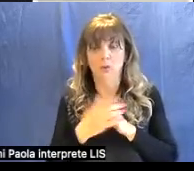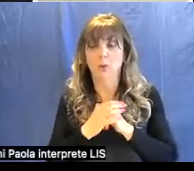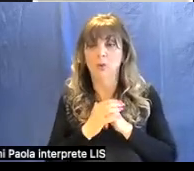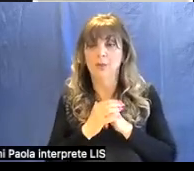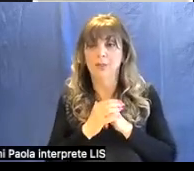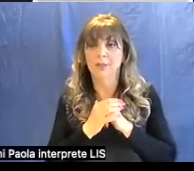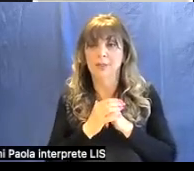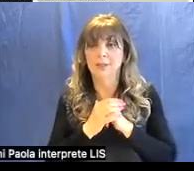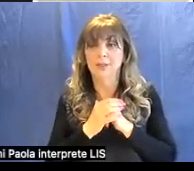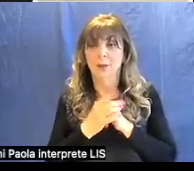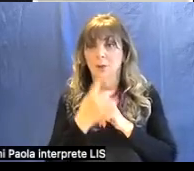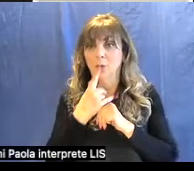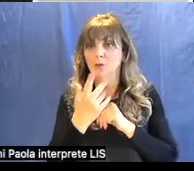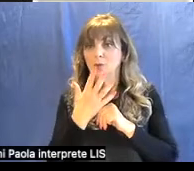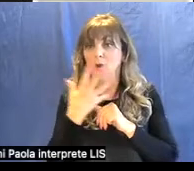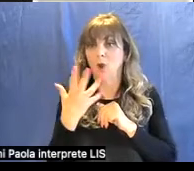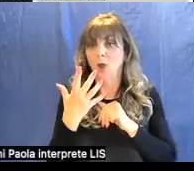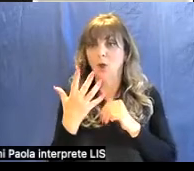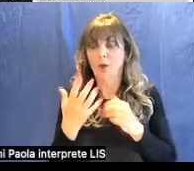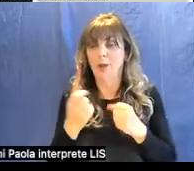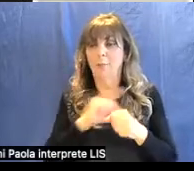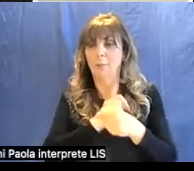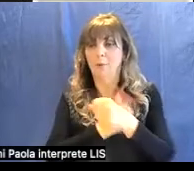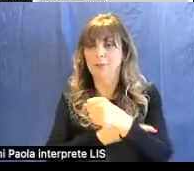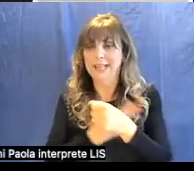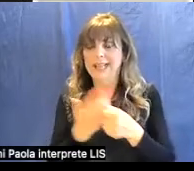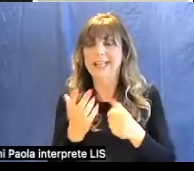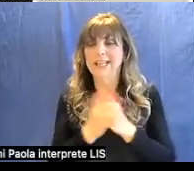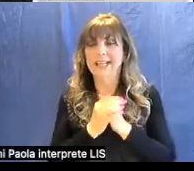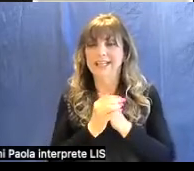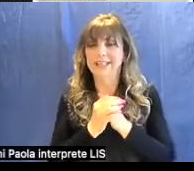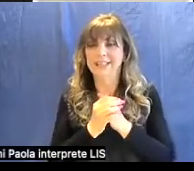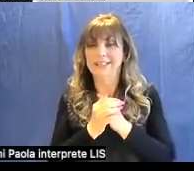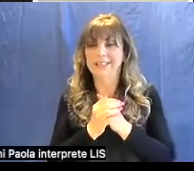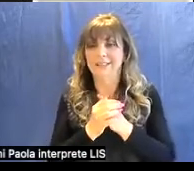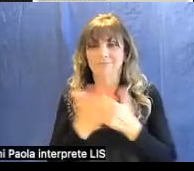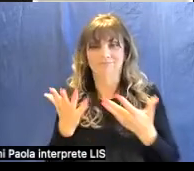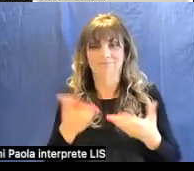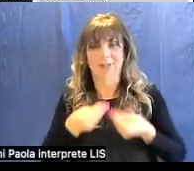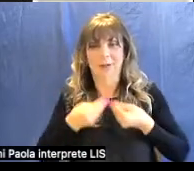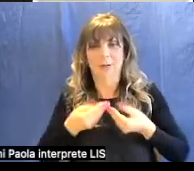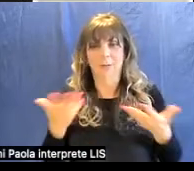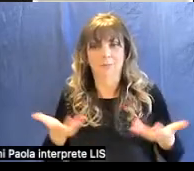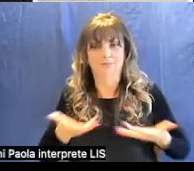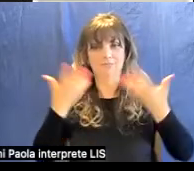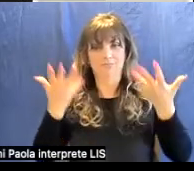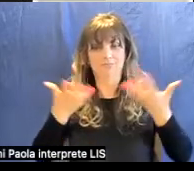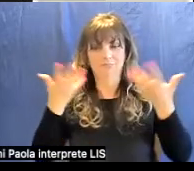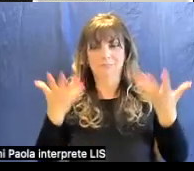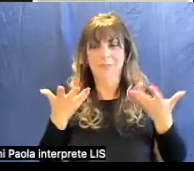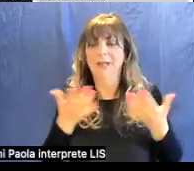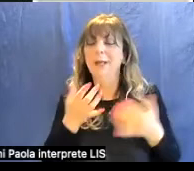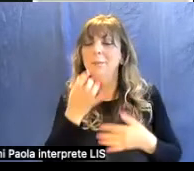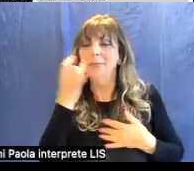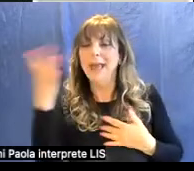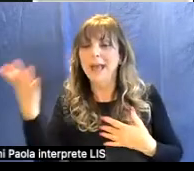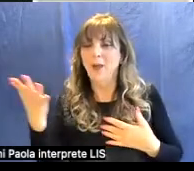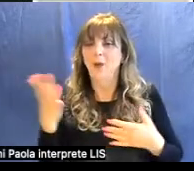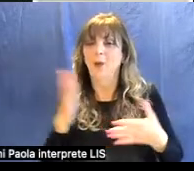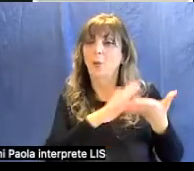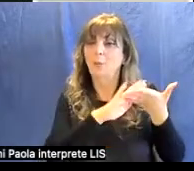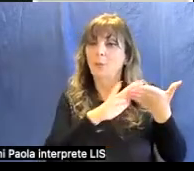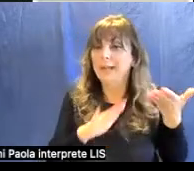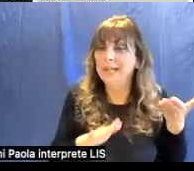il rosso era il colore del potere era il colore più prestigioso il bianco invece era il colore della purezza